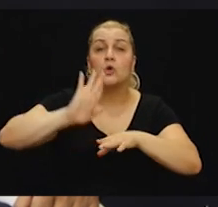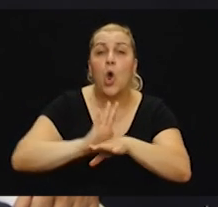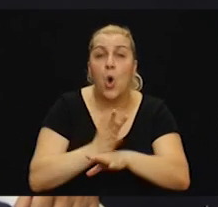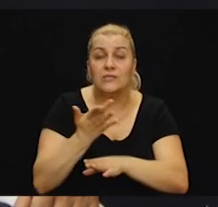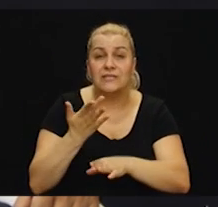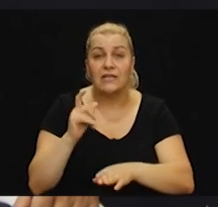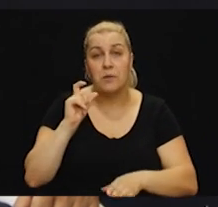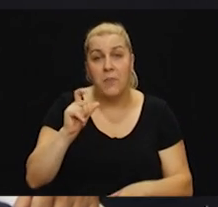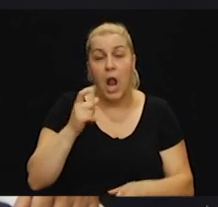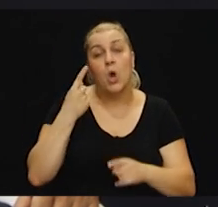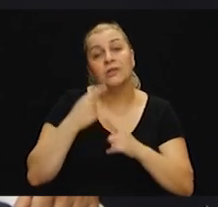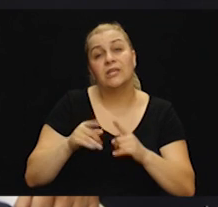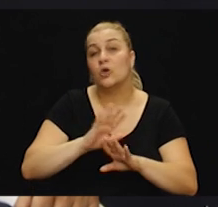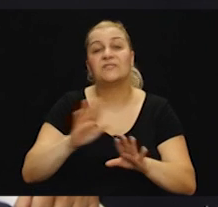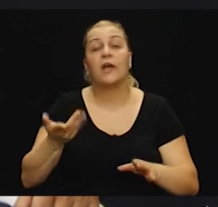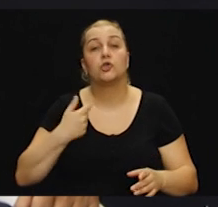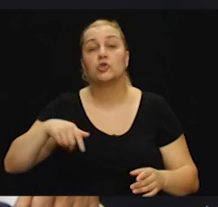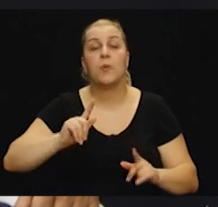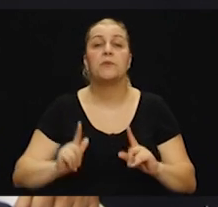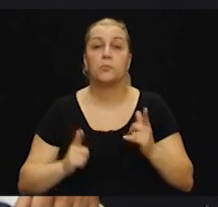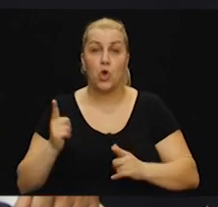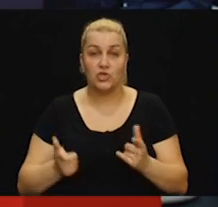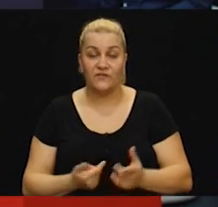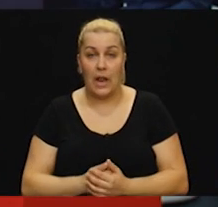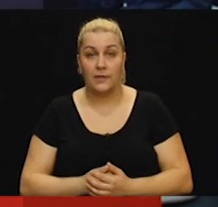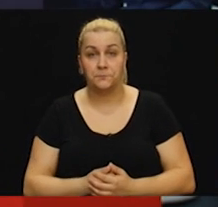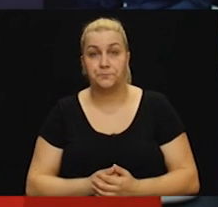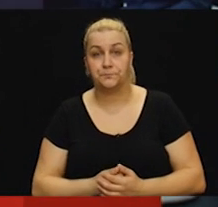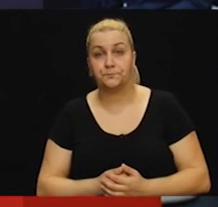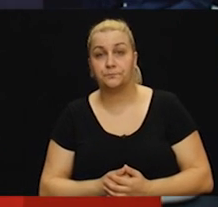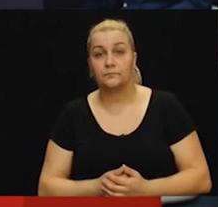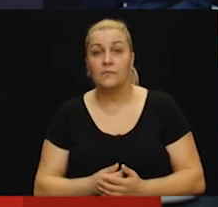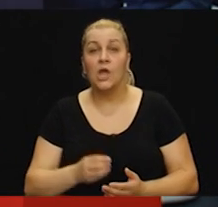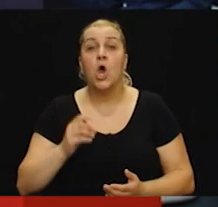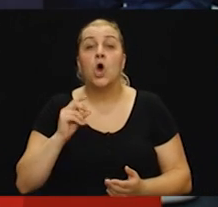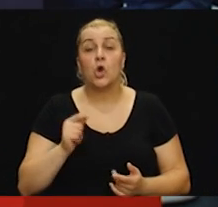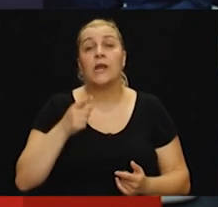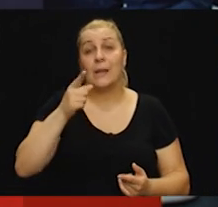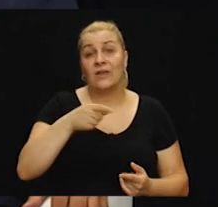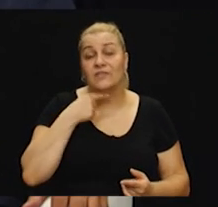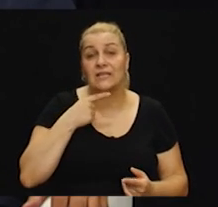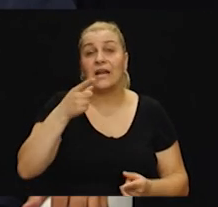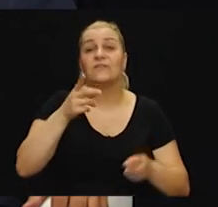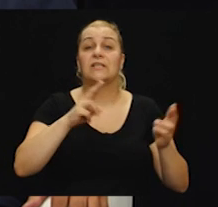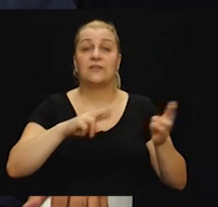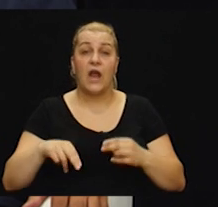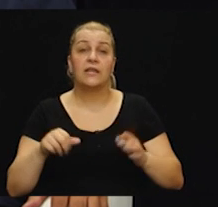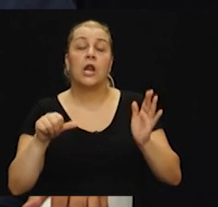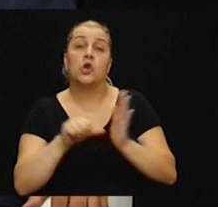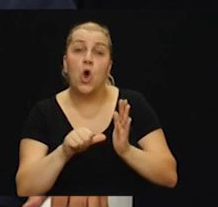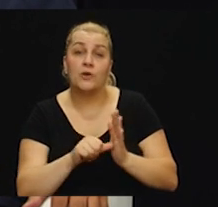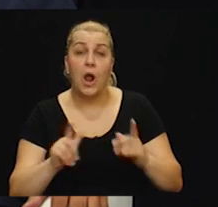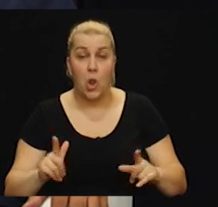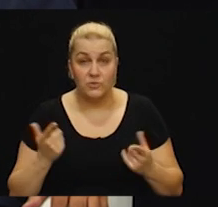malo dija toga svega što smo mi proživili. Ronald, vi ste vratili sa normalnom životu, što je